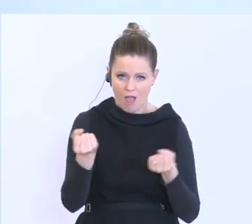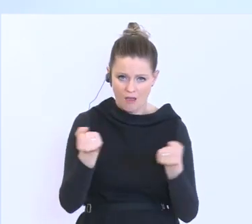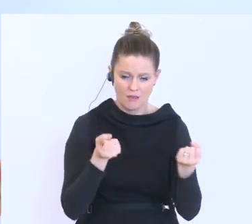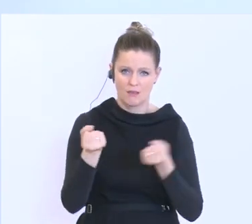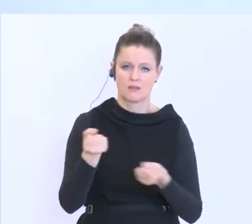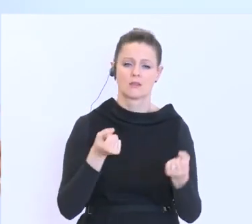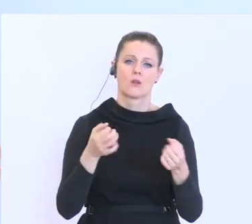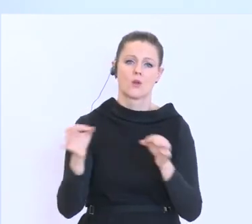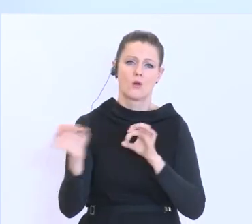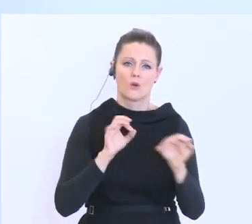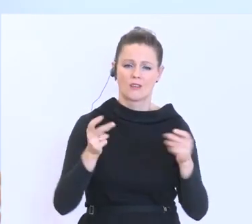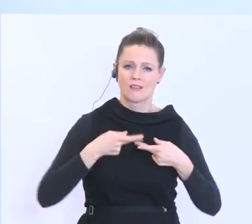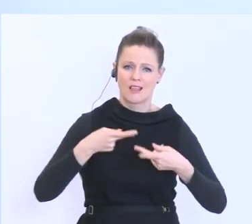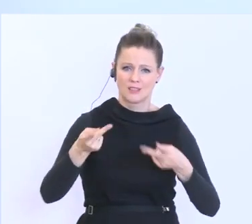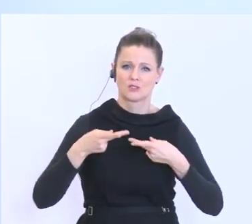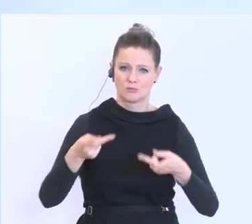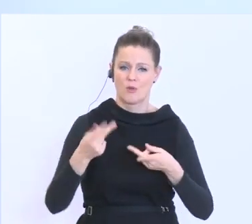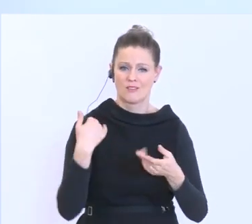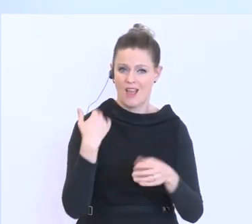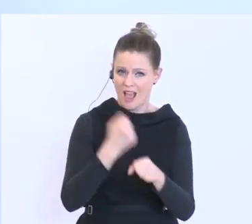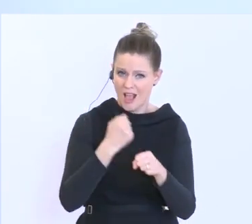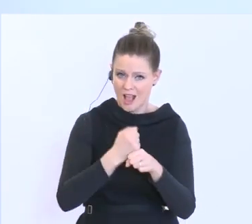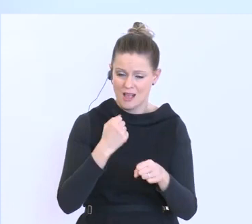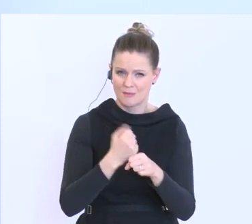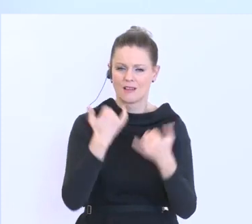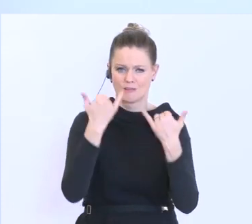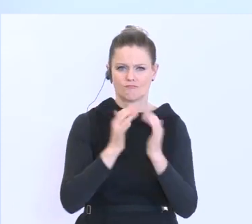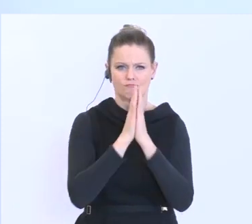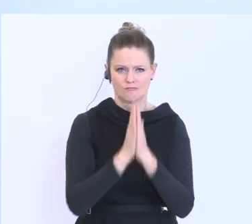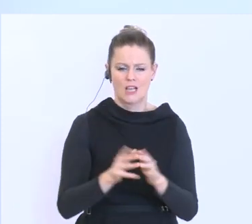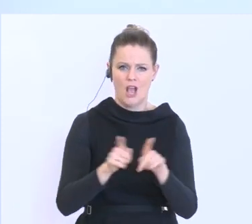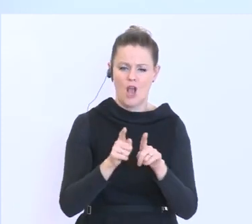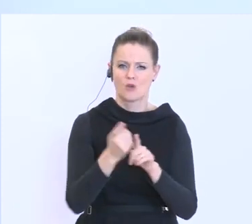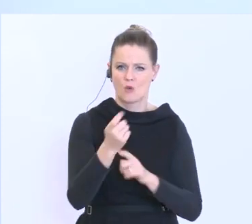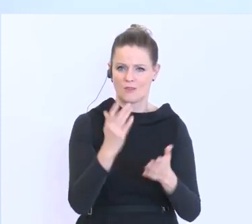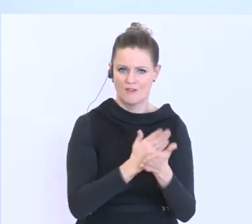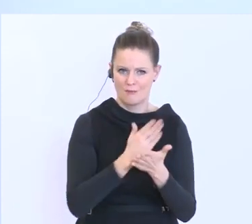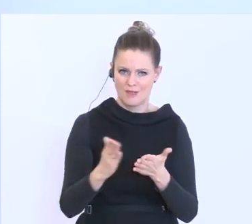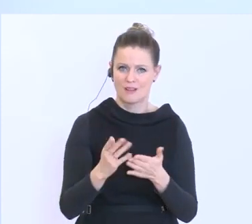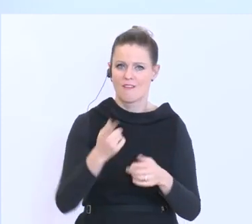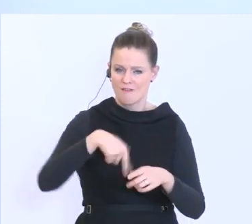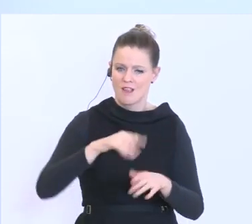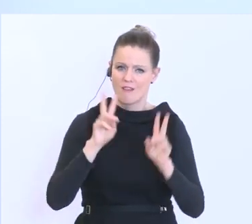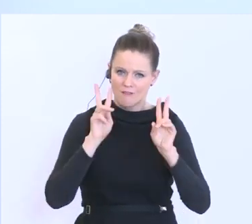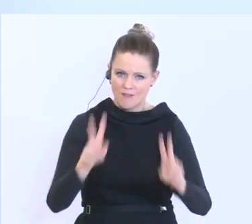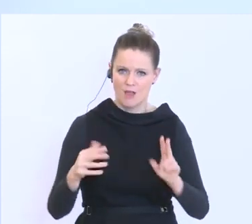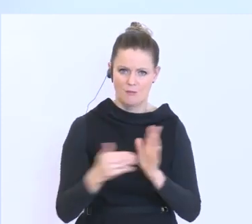aus dem Transport kommen, werden auf jeden Fall hier auch vermittelt und werden auch händeringend gesucht.